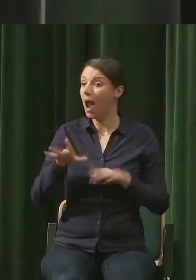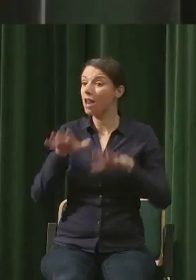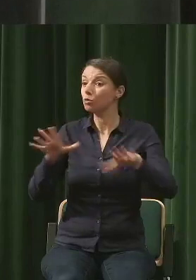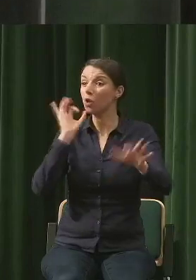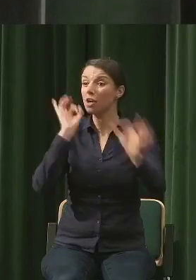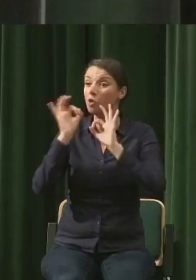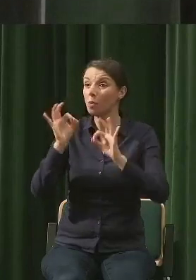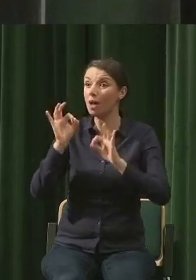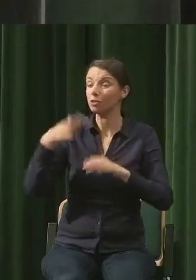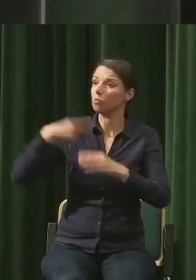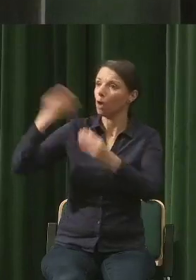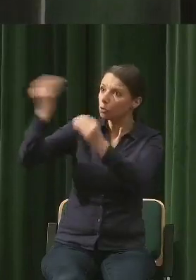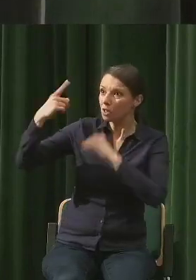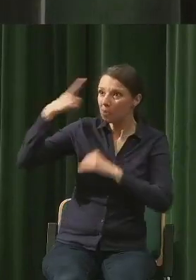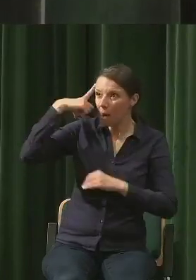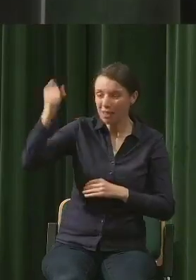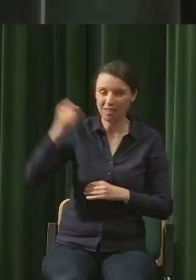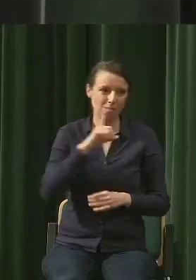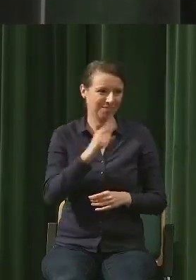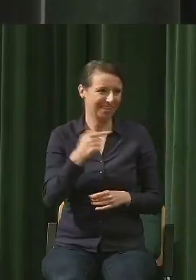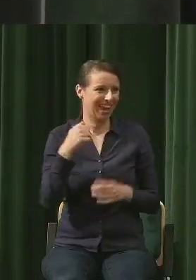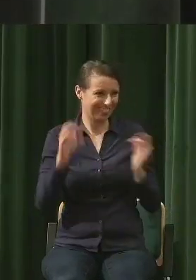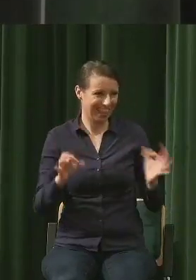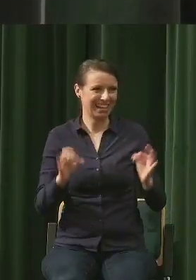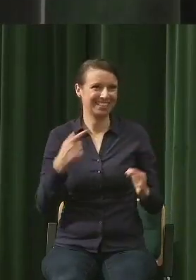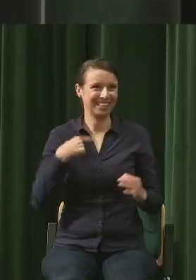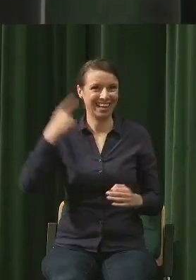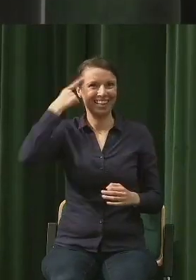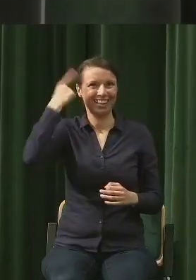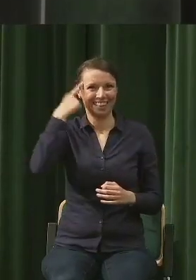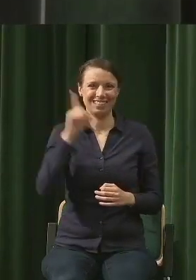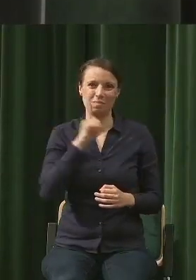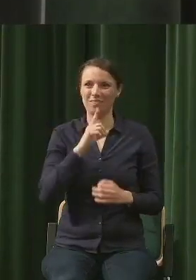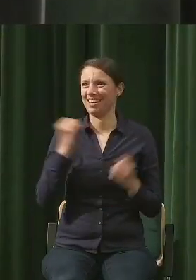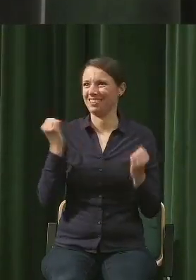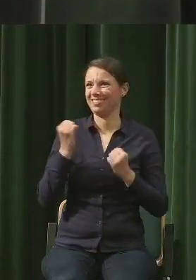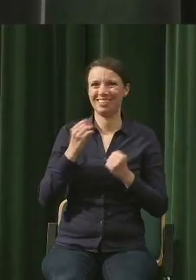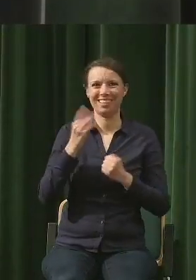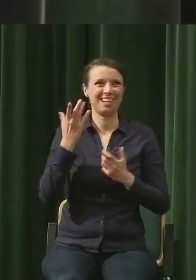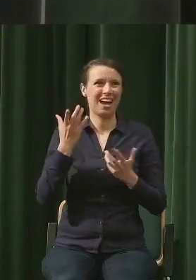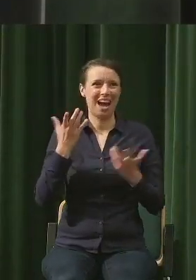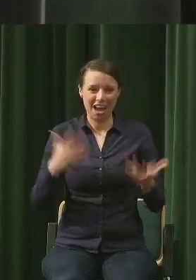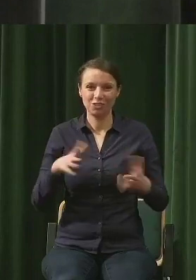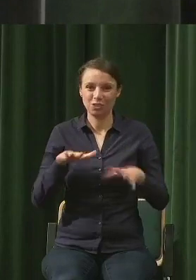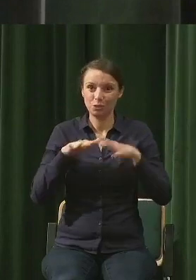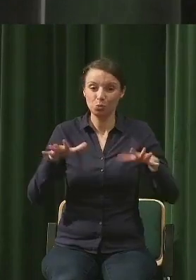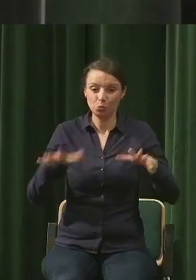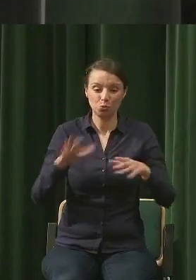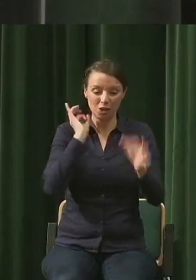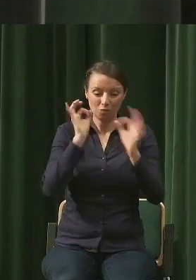oczywiście bardzo zabawna dzisiaj, bardzo mnie to bawi, że tyle rzeczy kompletnie dla mnie